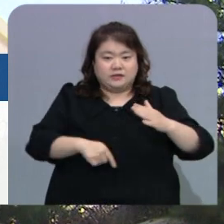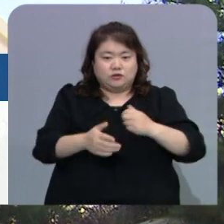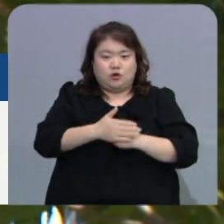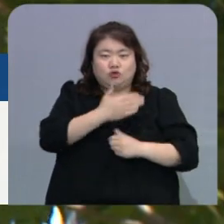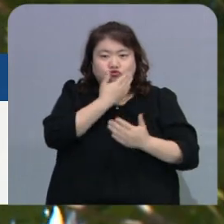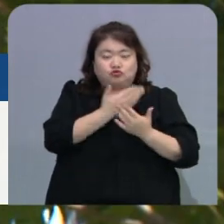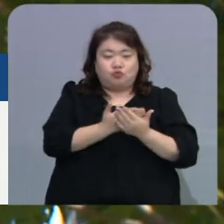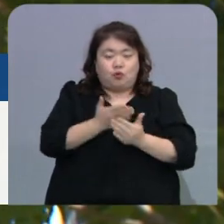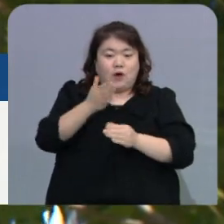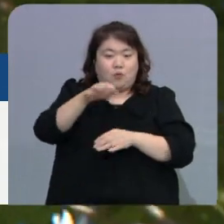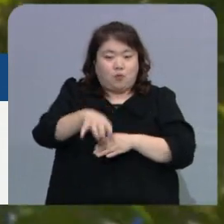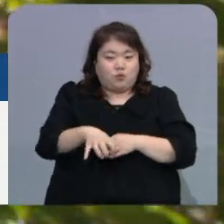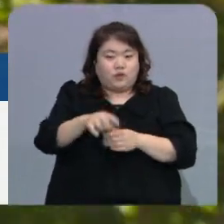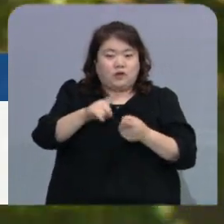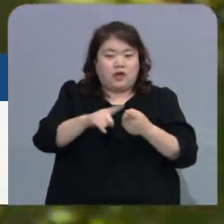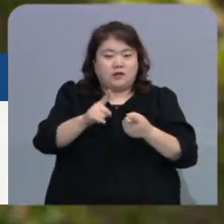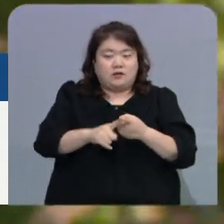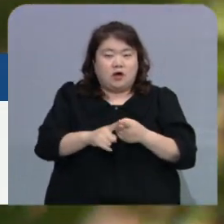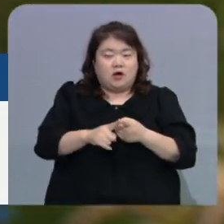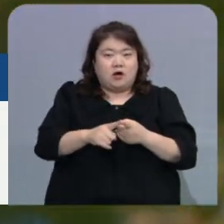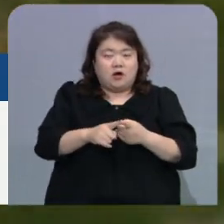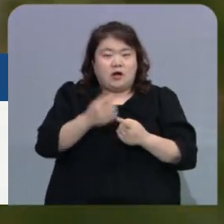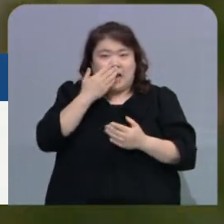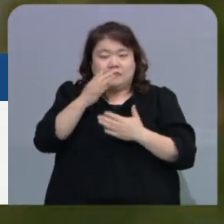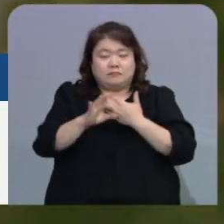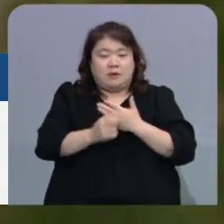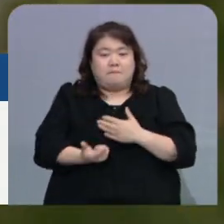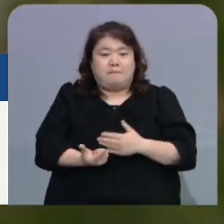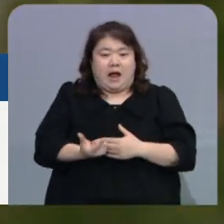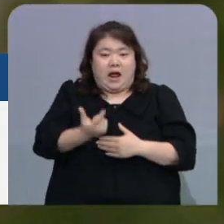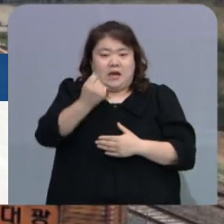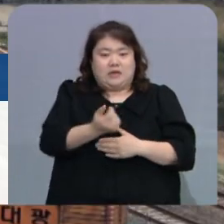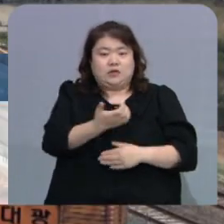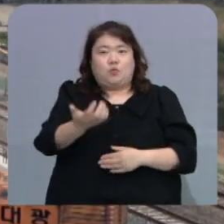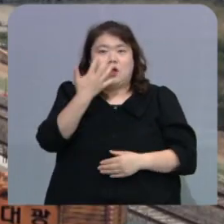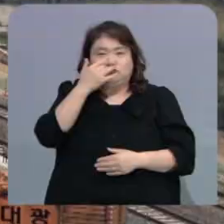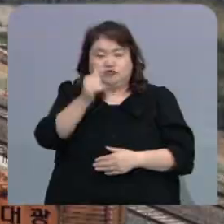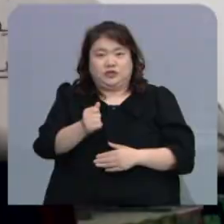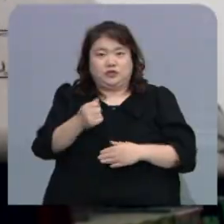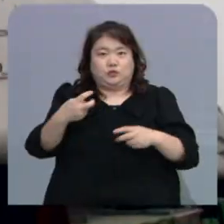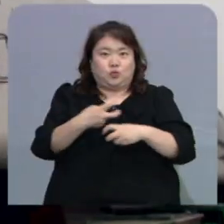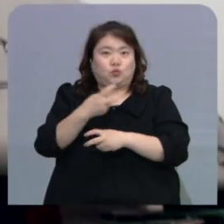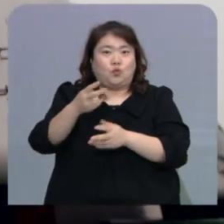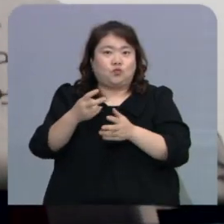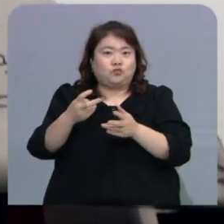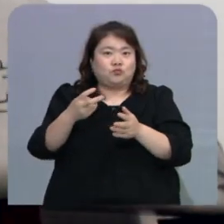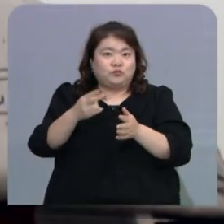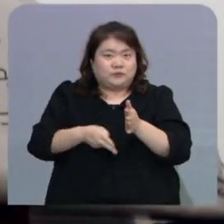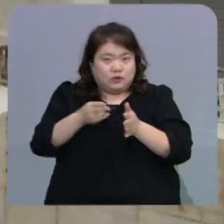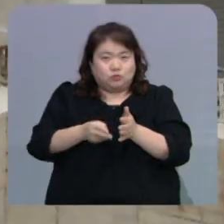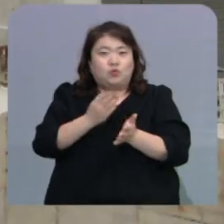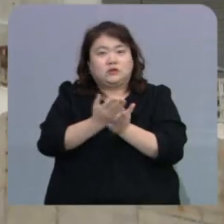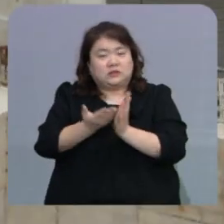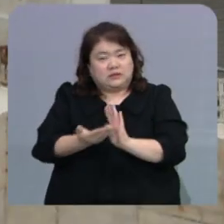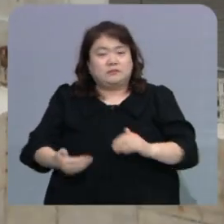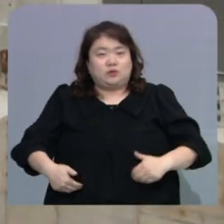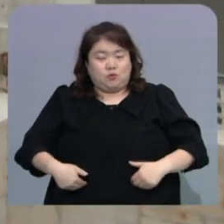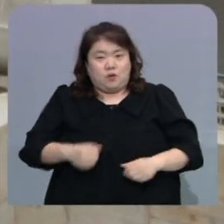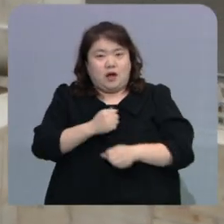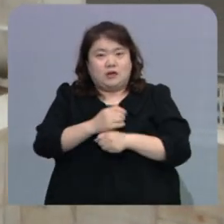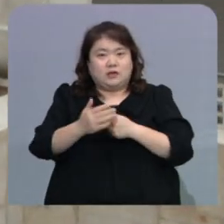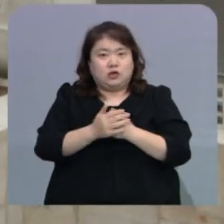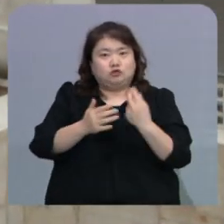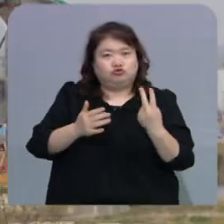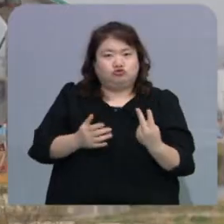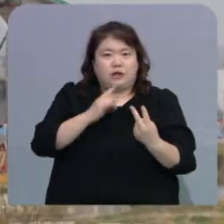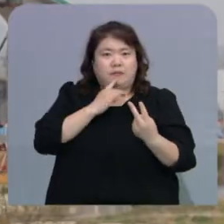신속하게 빨리 이동할 수 있는 교통수단이 필요하다. 4차 국가철도망 계획에 신규 사업 두 건만